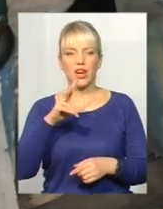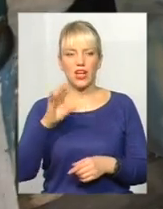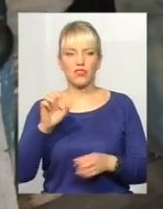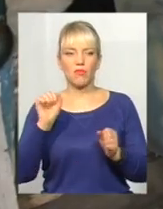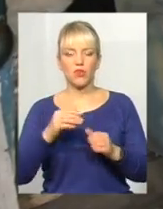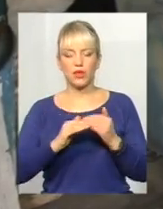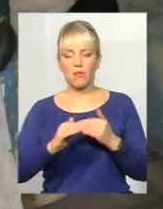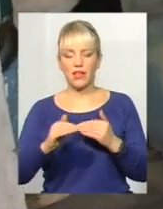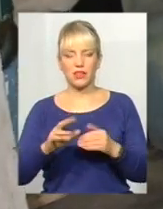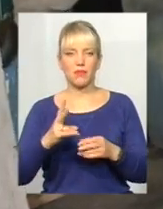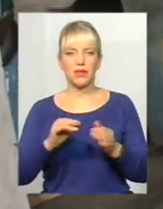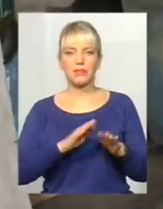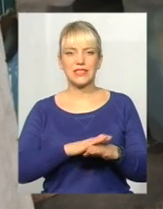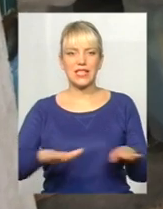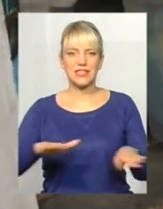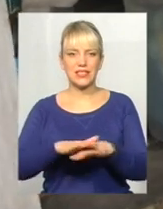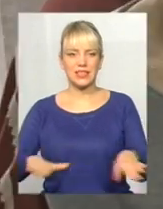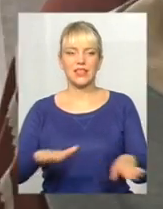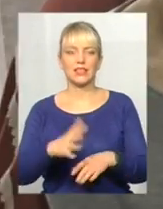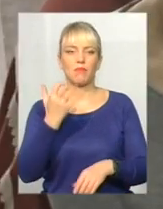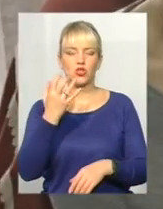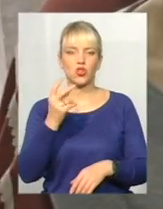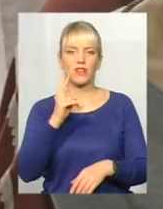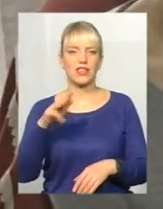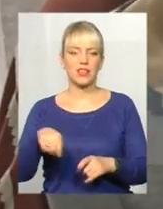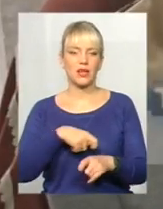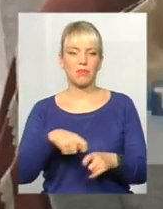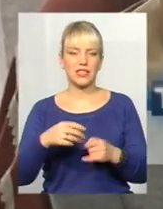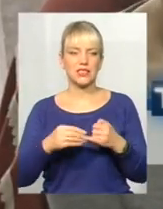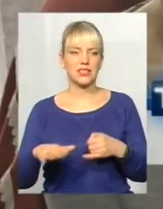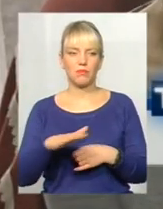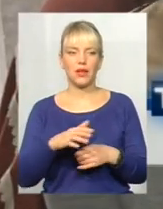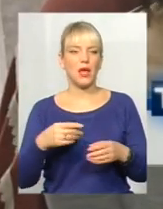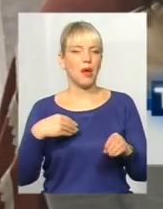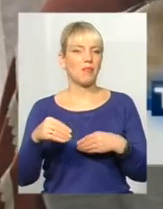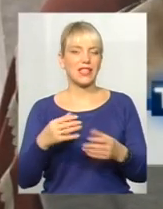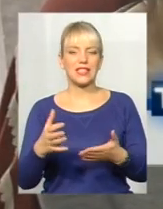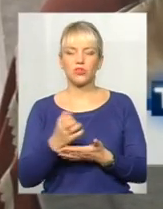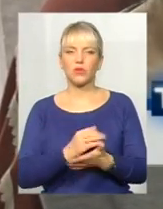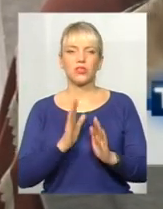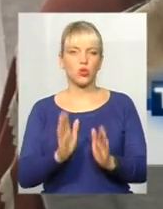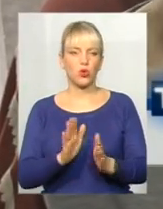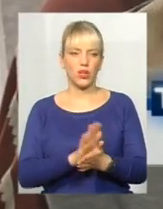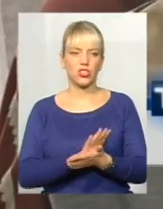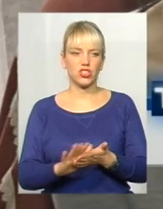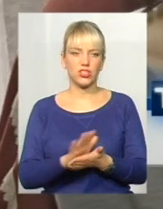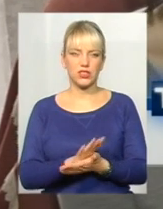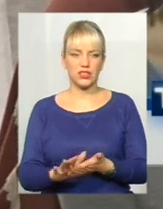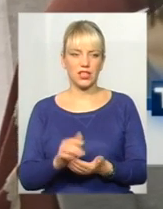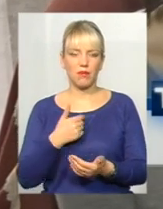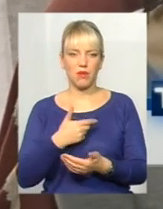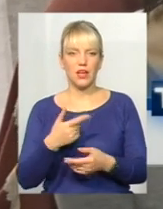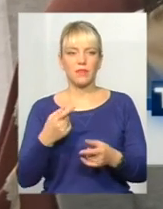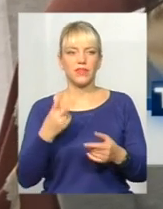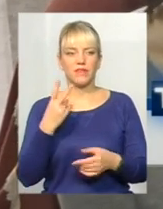було б застелити 500 квадратних метрів землі. Пакети все одно збираються не всі, а тільки чисті ми складаємо. Тобто